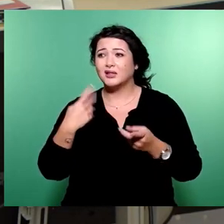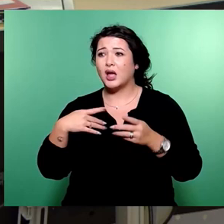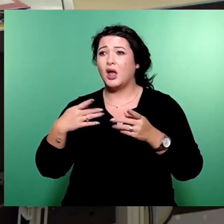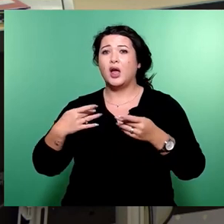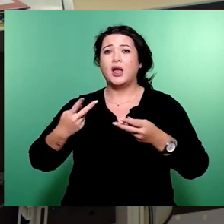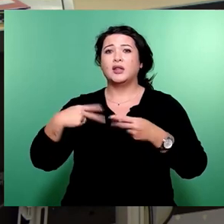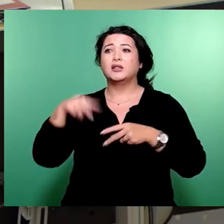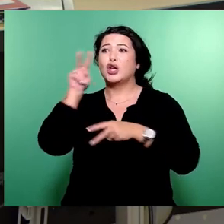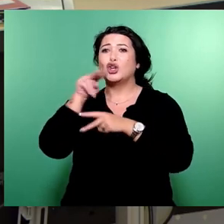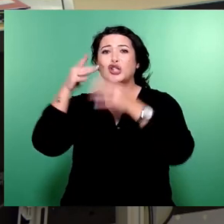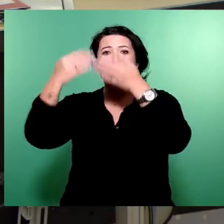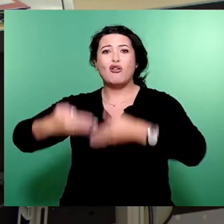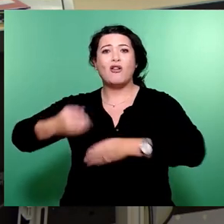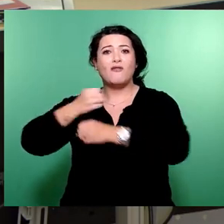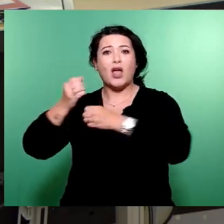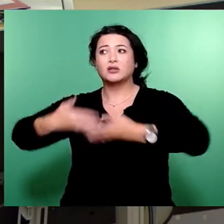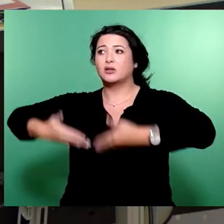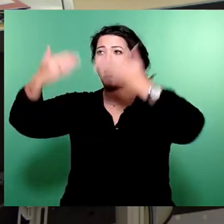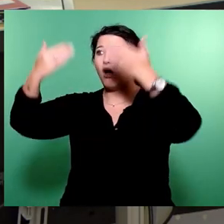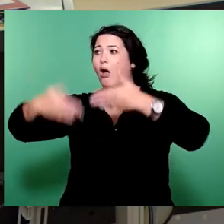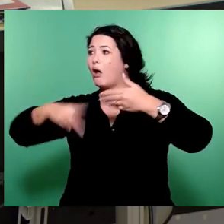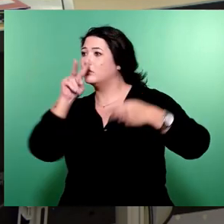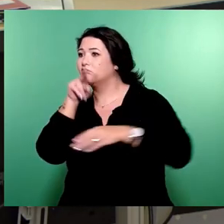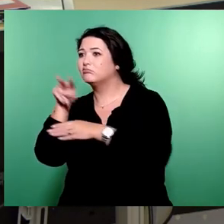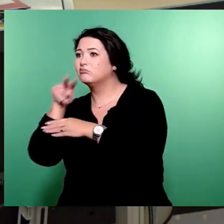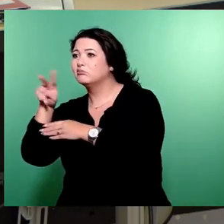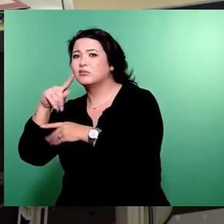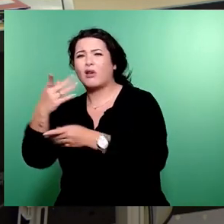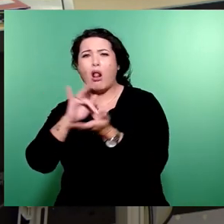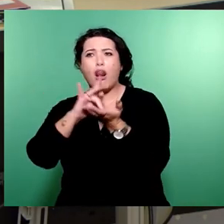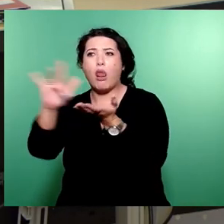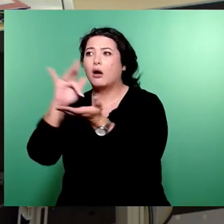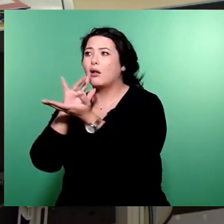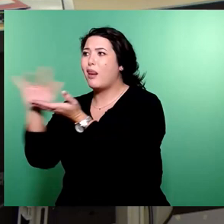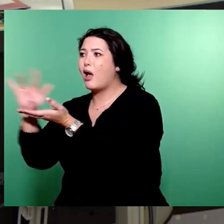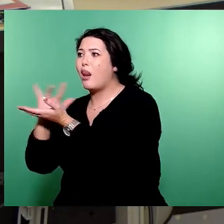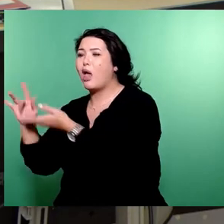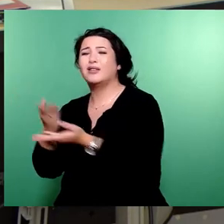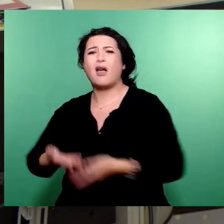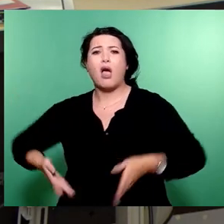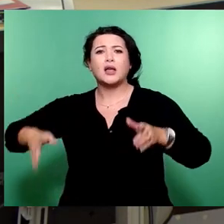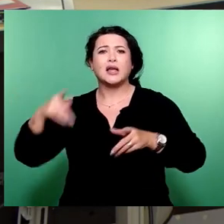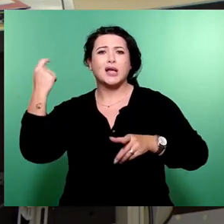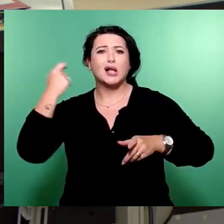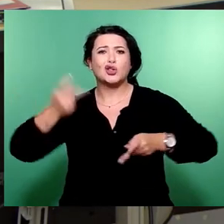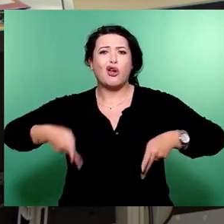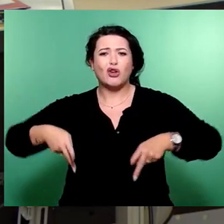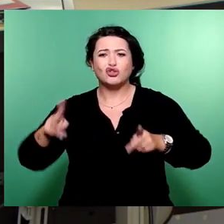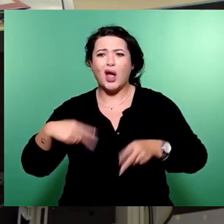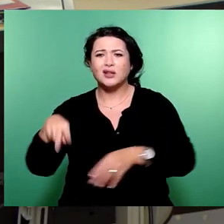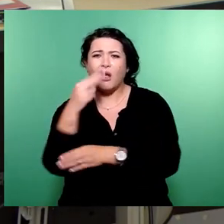wie viele davon leer sind, wenn ich mir anschaue in der Kesselsdorfer Straße, wie diese Straße mittlerweile aussieht,